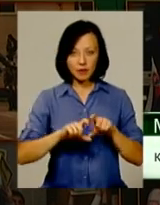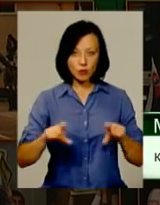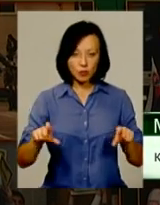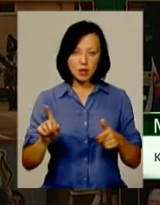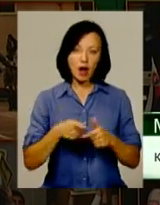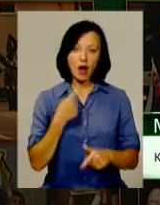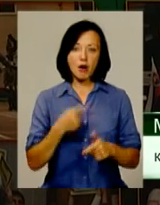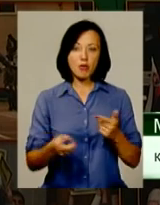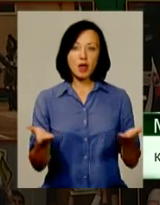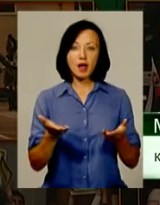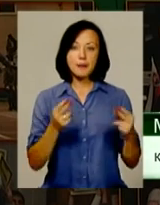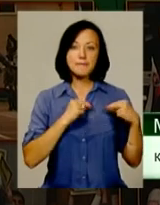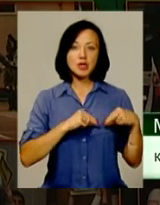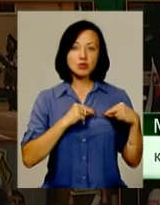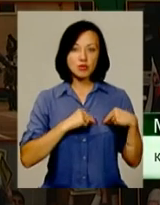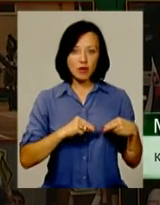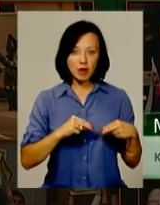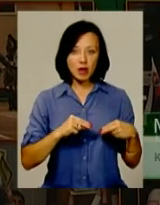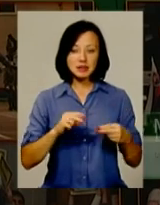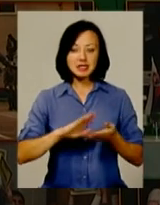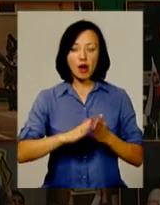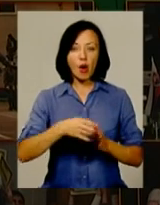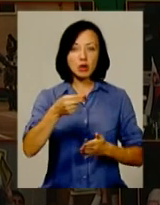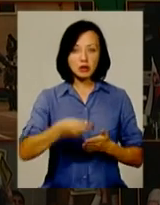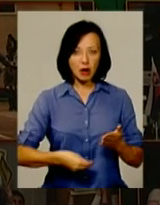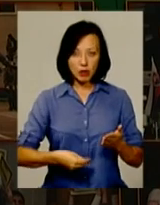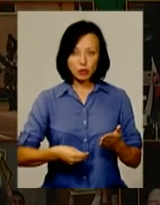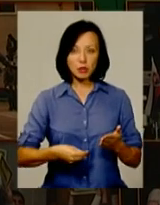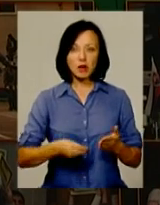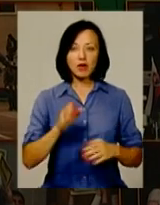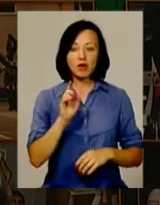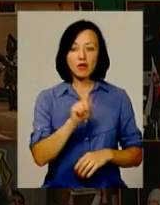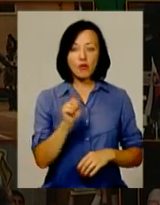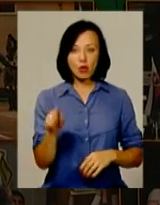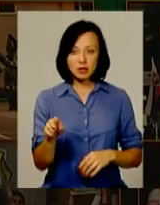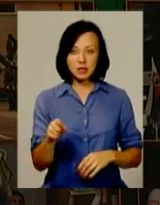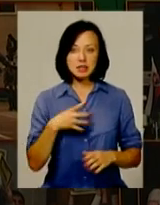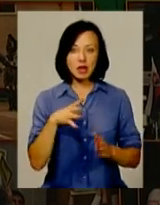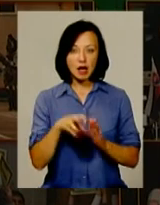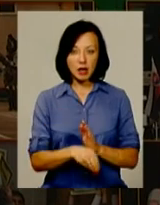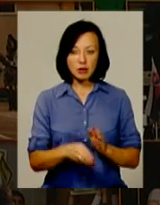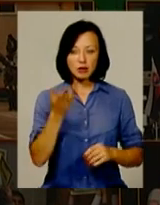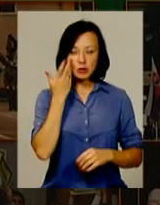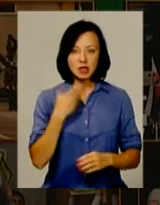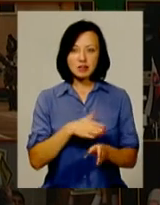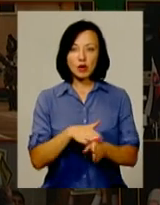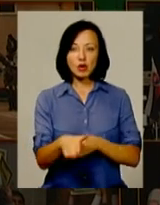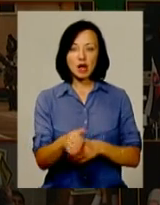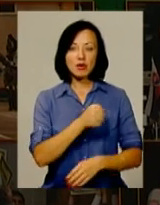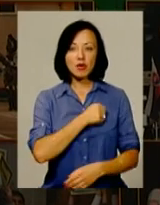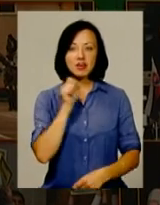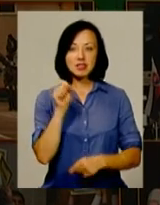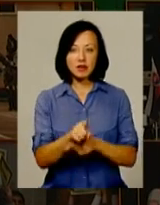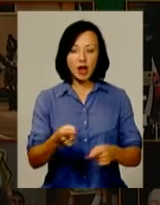або які працювали військовослужбовцями за контрактом, їм служили. Вони загинули під час виконання бойових